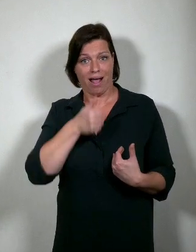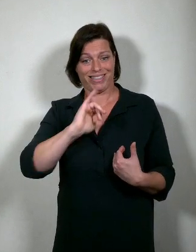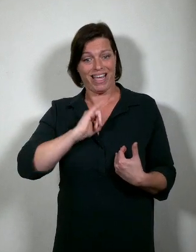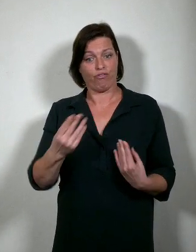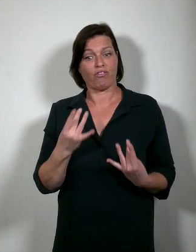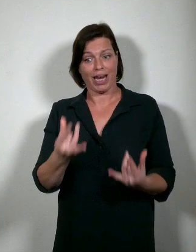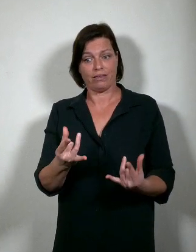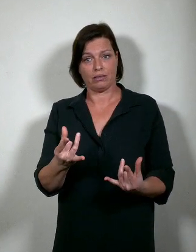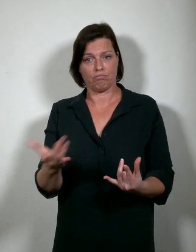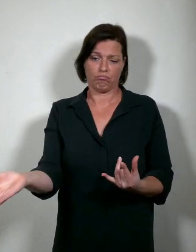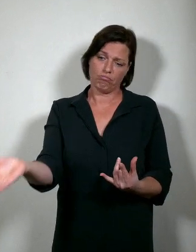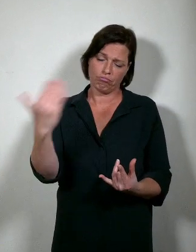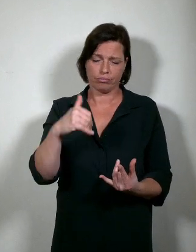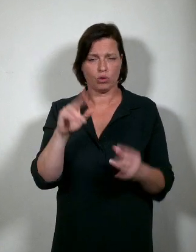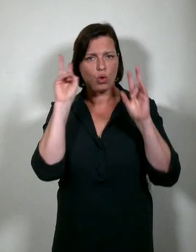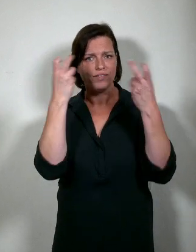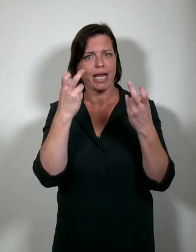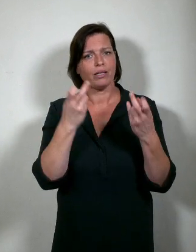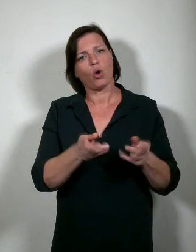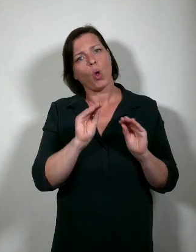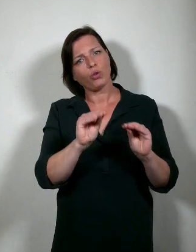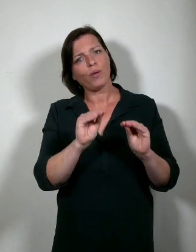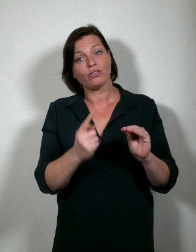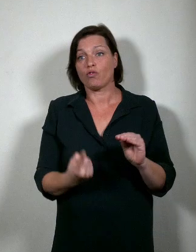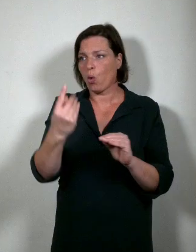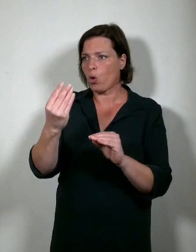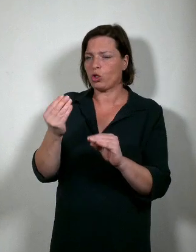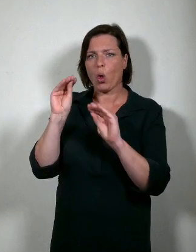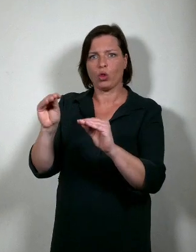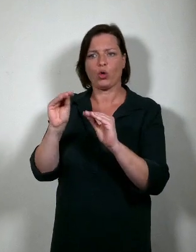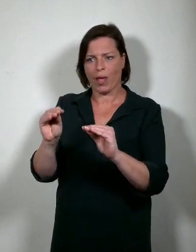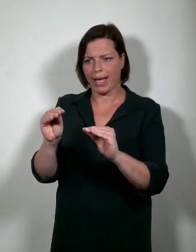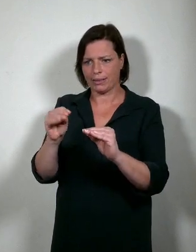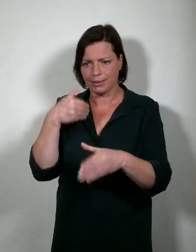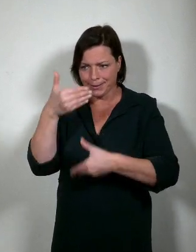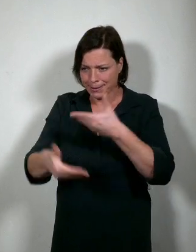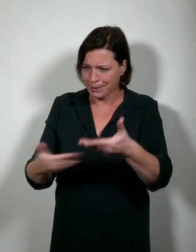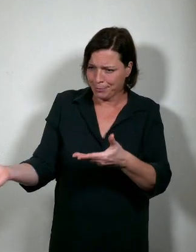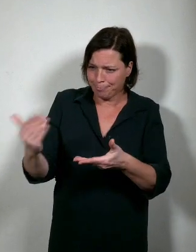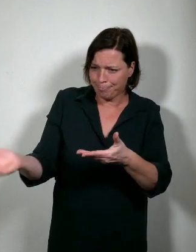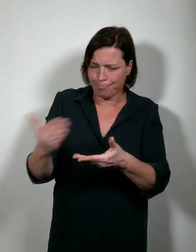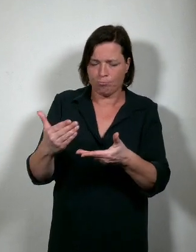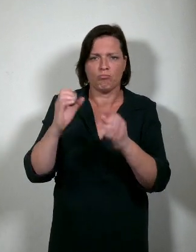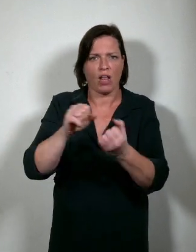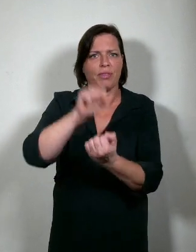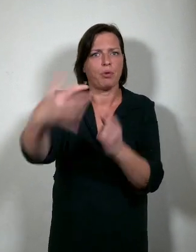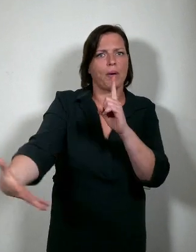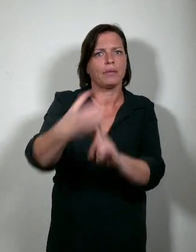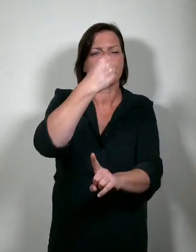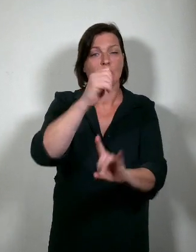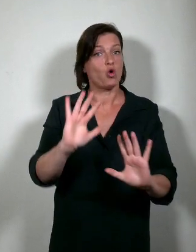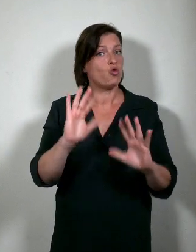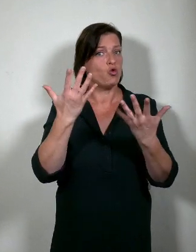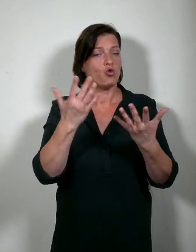beschikken, om universitair onderwijs of hoger onderwijs tot een goed einde te brengen, aan te trekken. Door